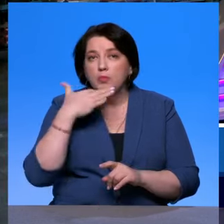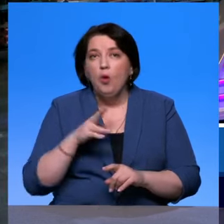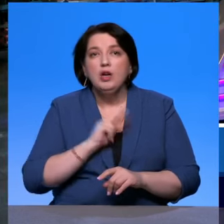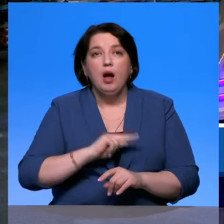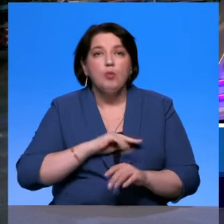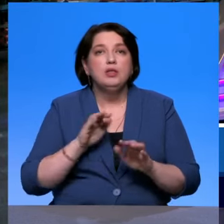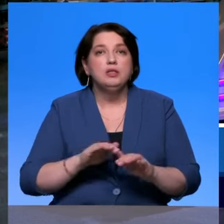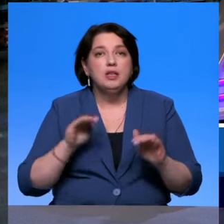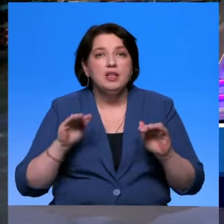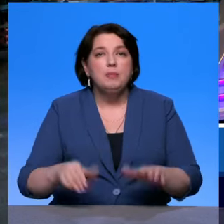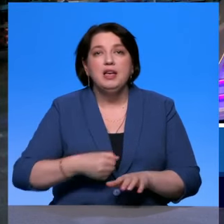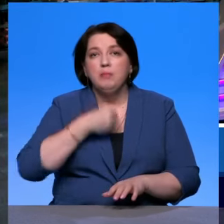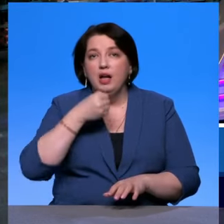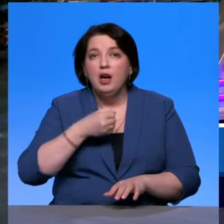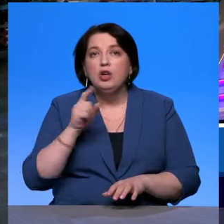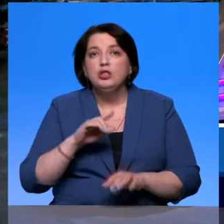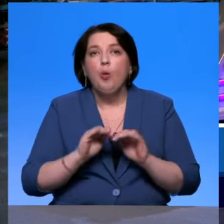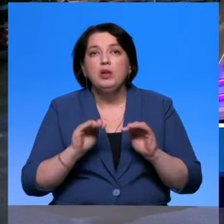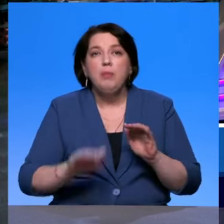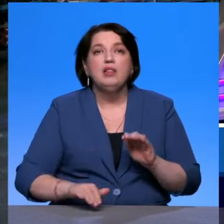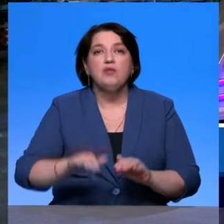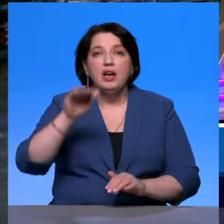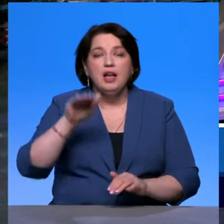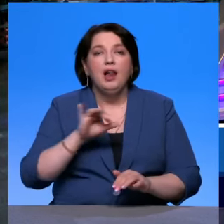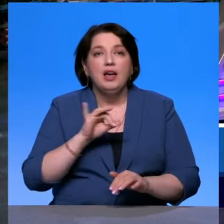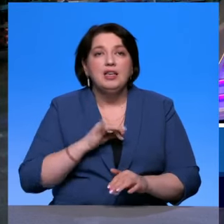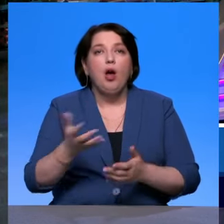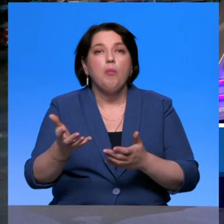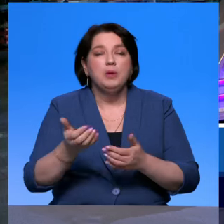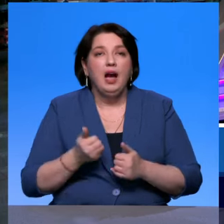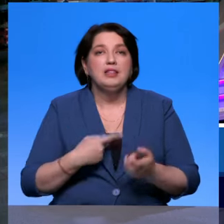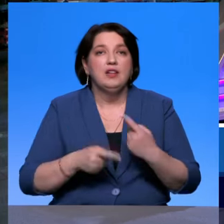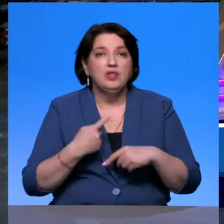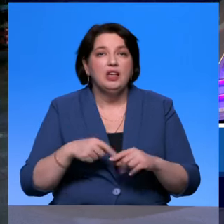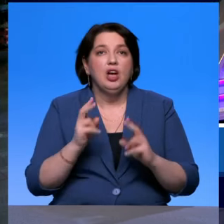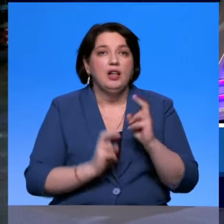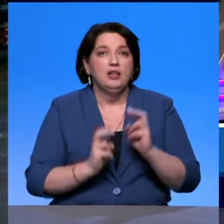с подрастающим поколением, чтобы ребята вырастали и приходили к вам, получив образование, работать.